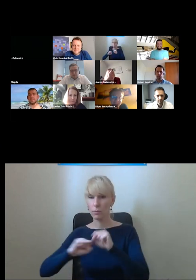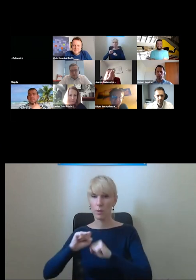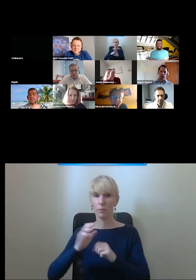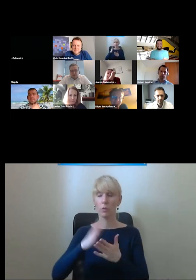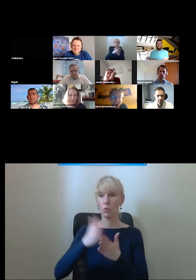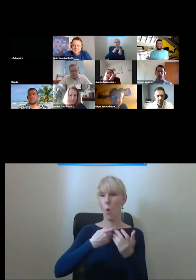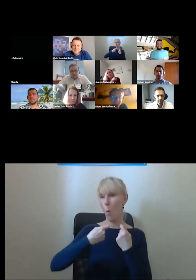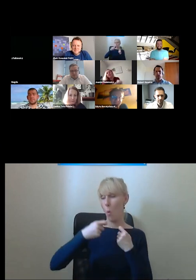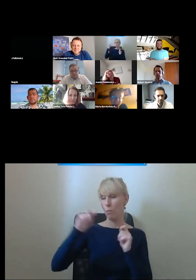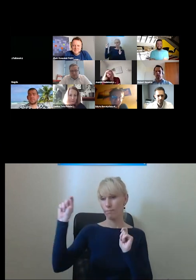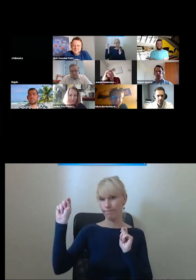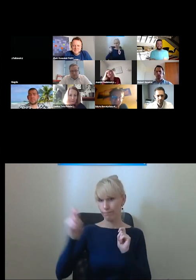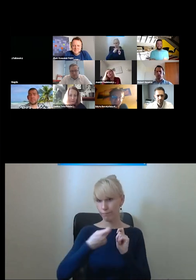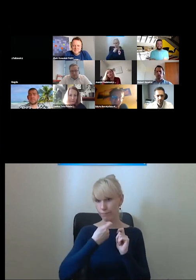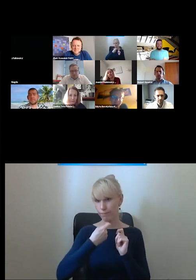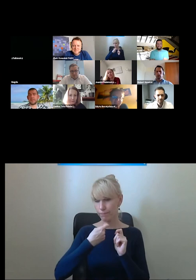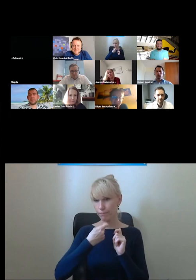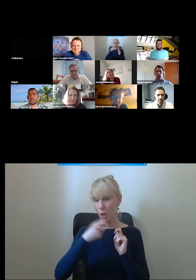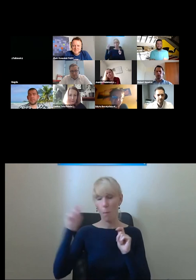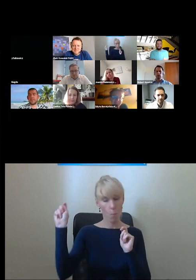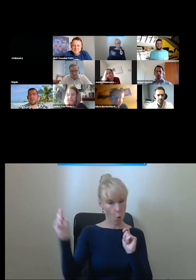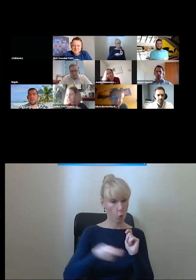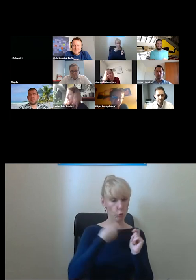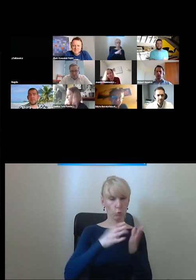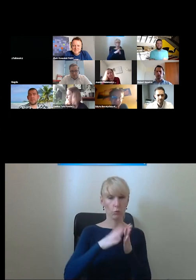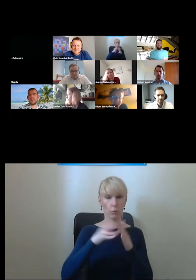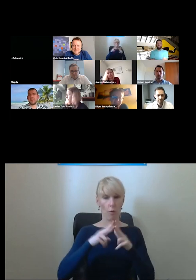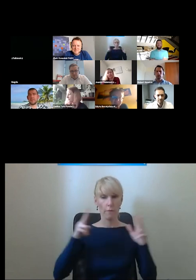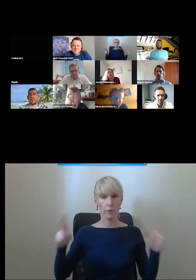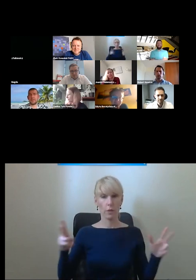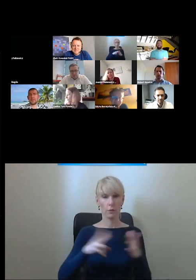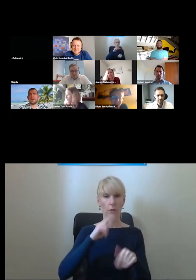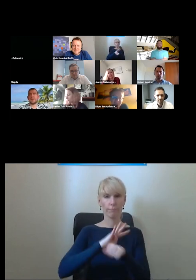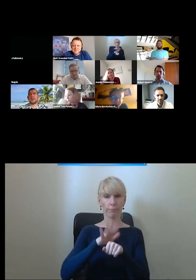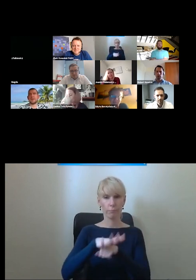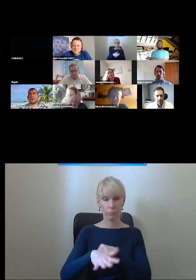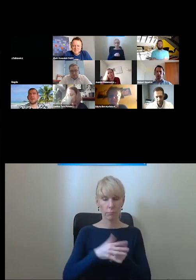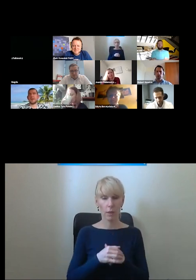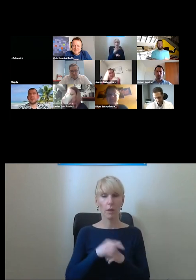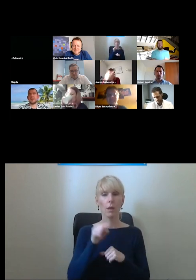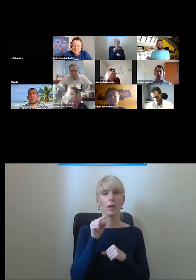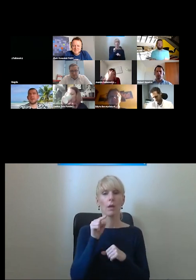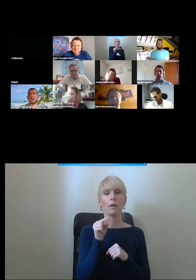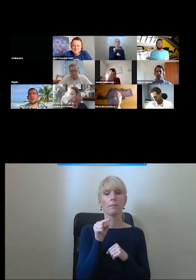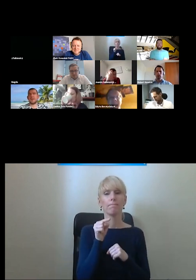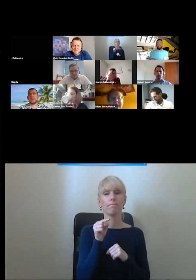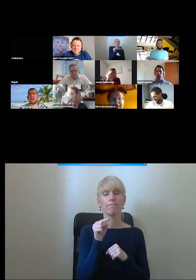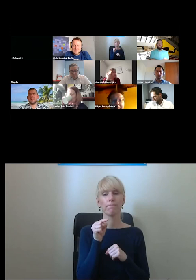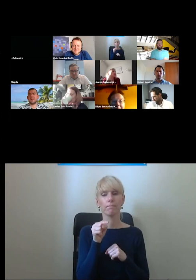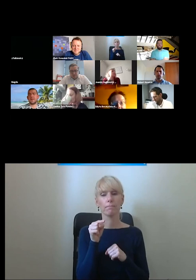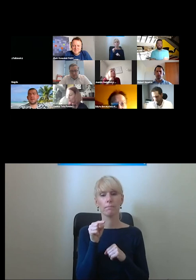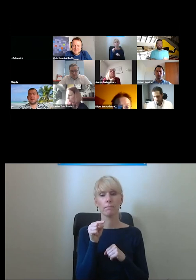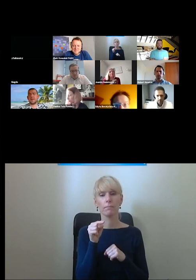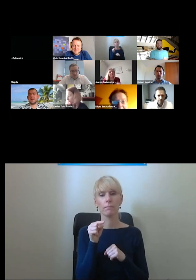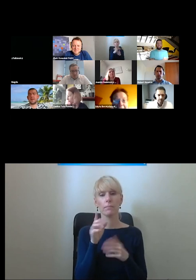w czasie epidemii którą mamy obecnie z którą mamy obecnie do czynienia spadło drastycznie nawet